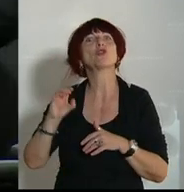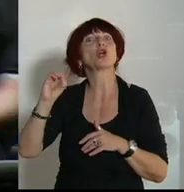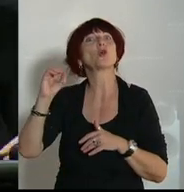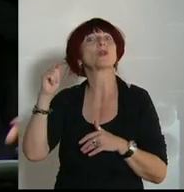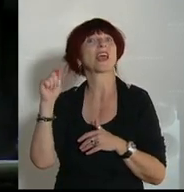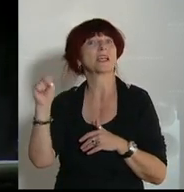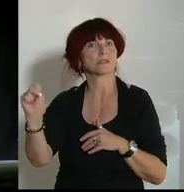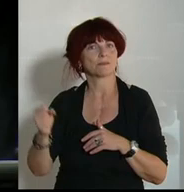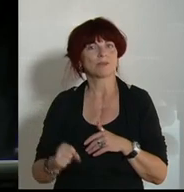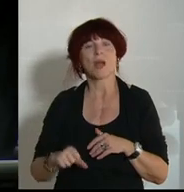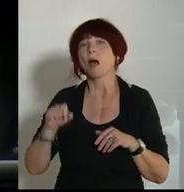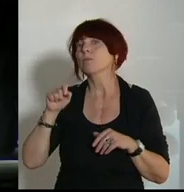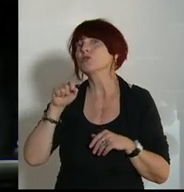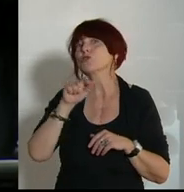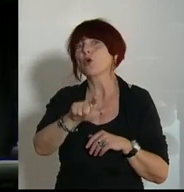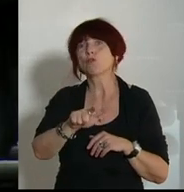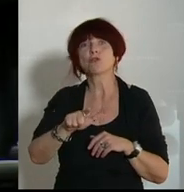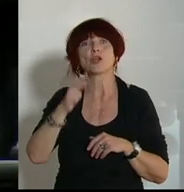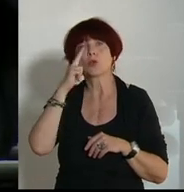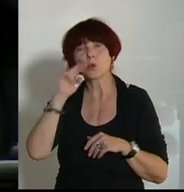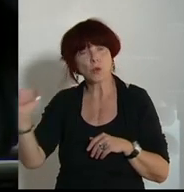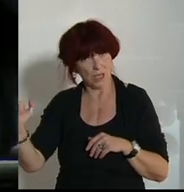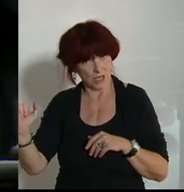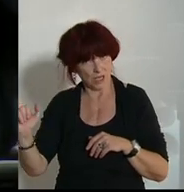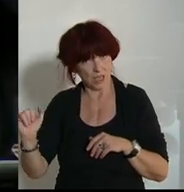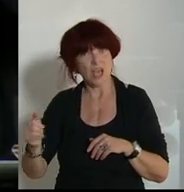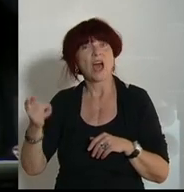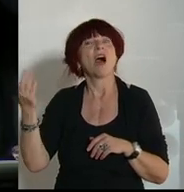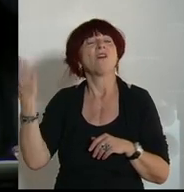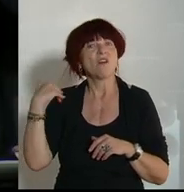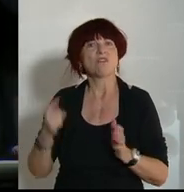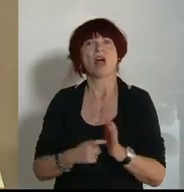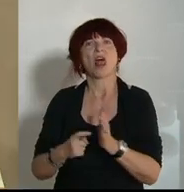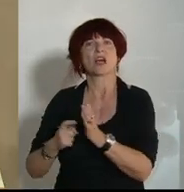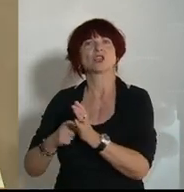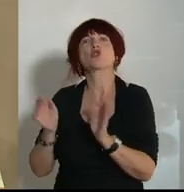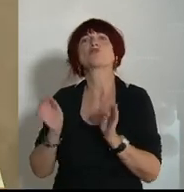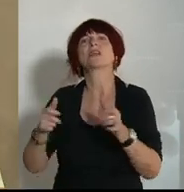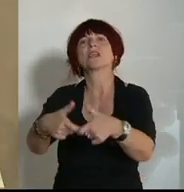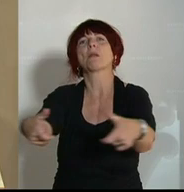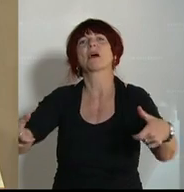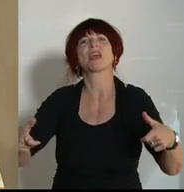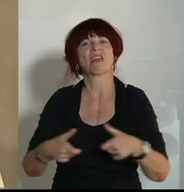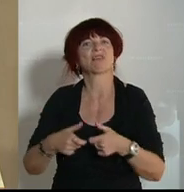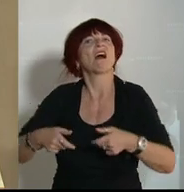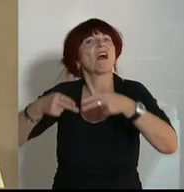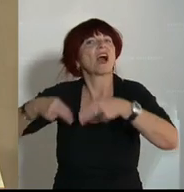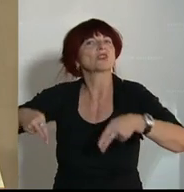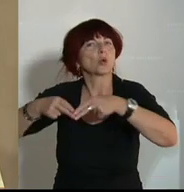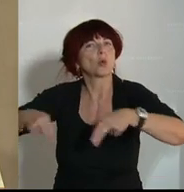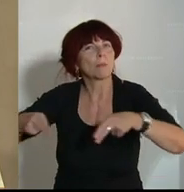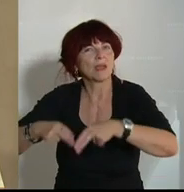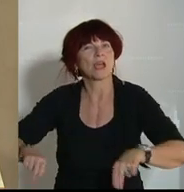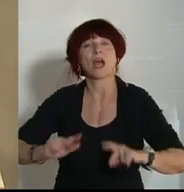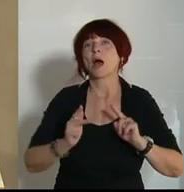Am 12.06. haben sie ein Spezialpaket für die Gastronomie gefordert. Am 3.06. ein eigenes Rettungspaket